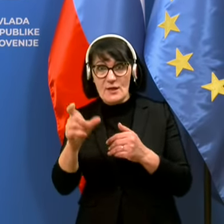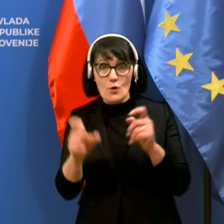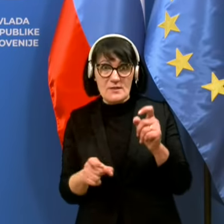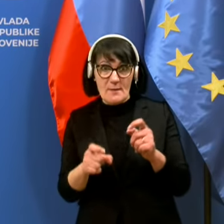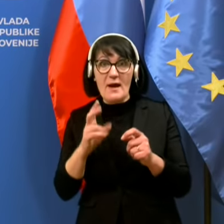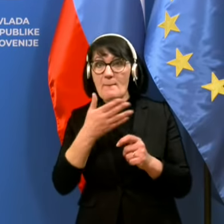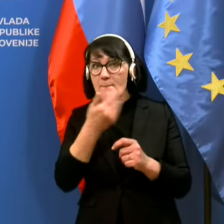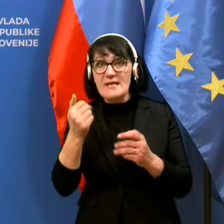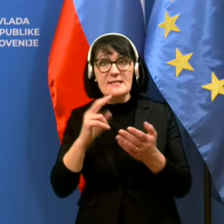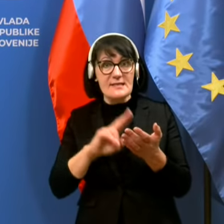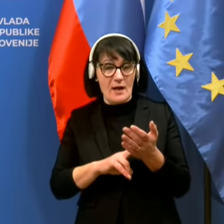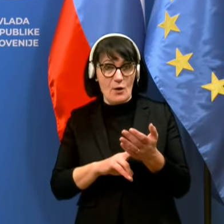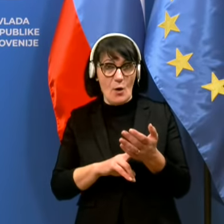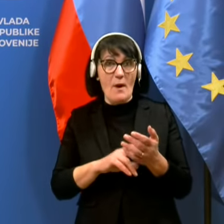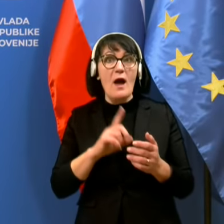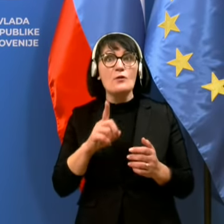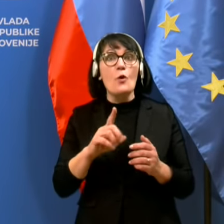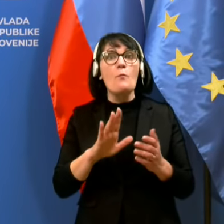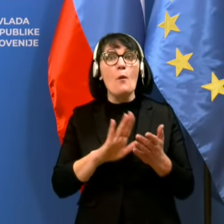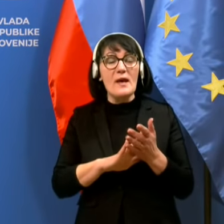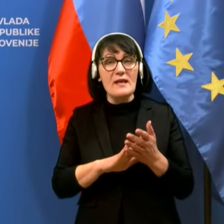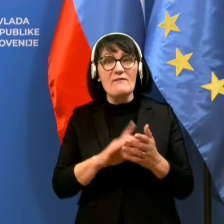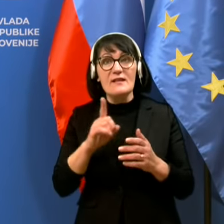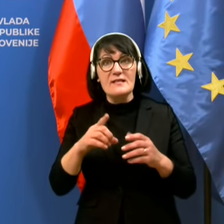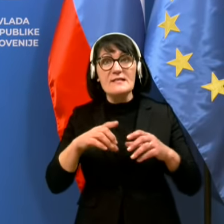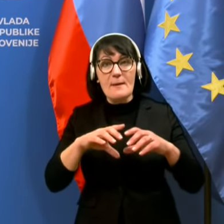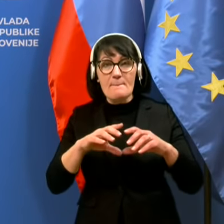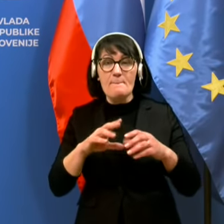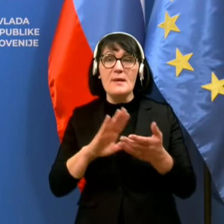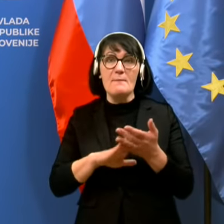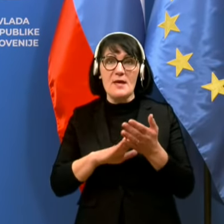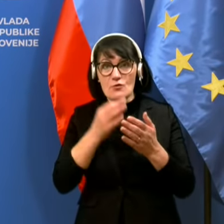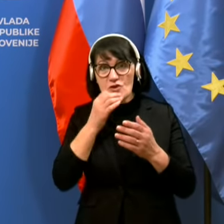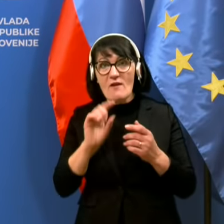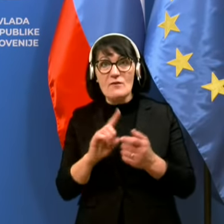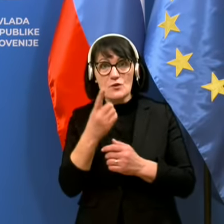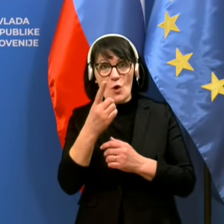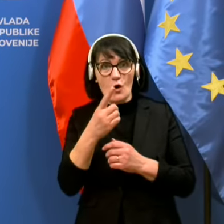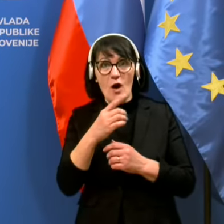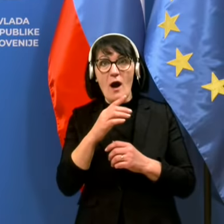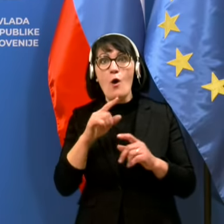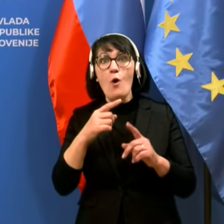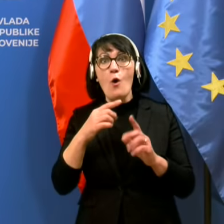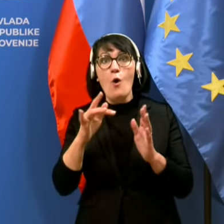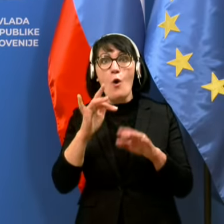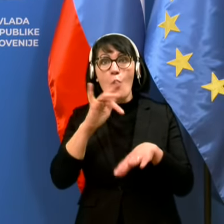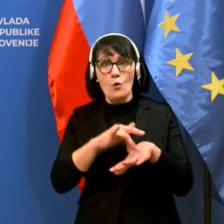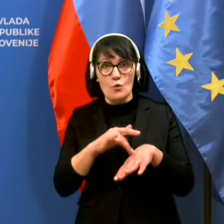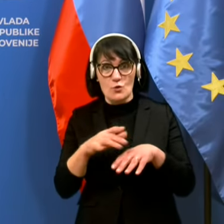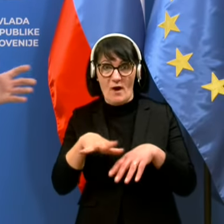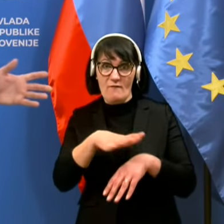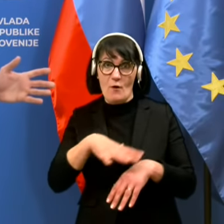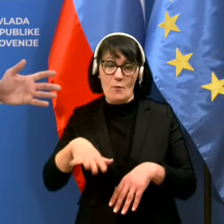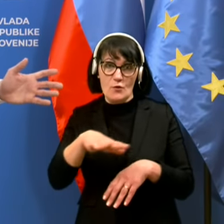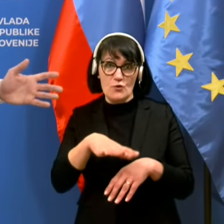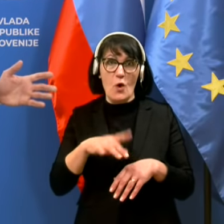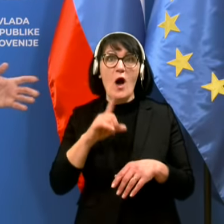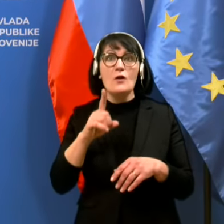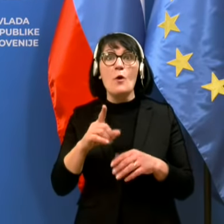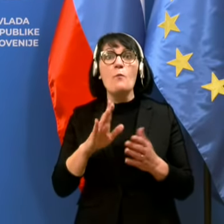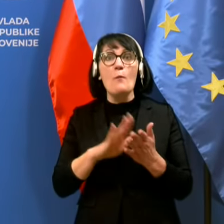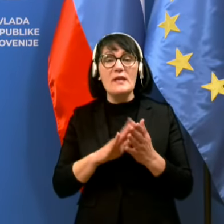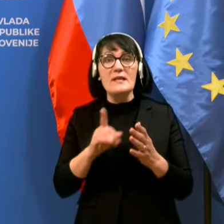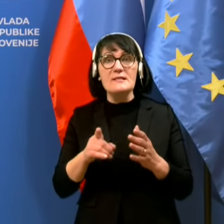je v kontekstu visoke prevalence in seveda osnova vsega tega, ki pa epidemiologi vzamimo kot dano, je to, da se uporabijo